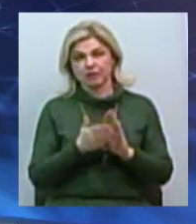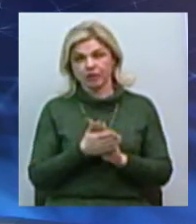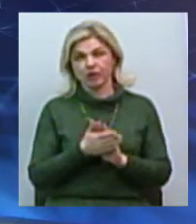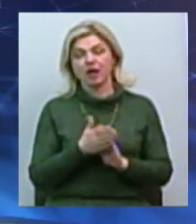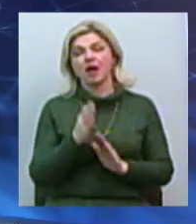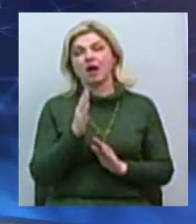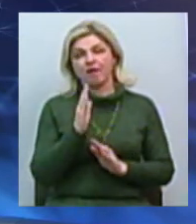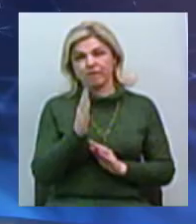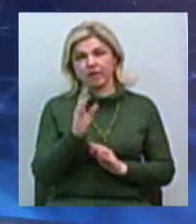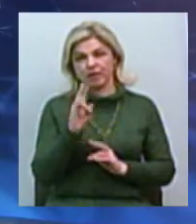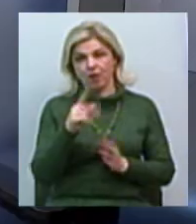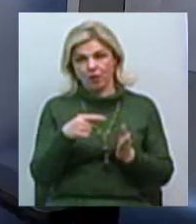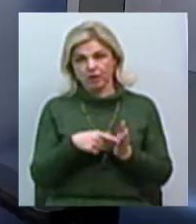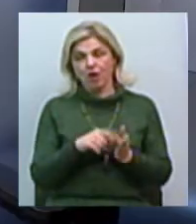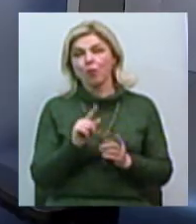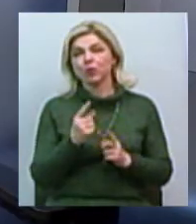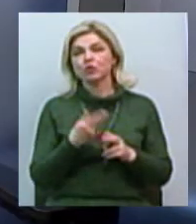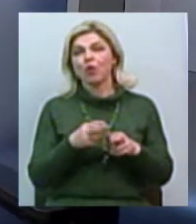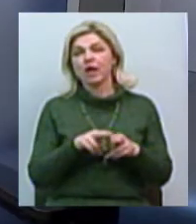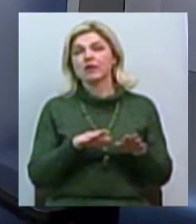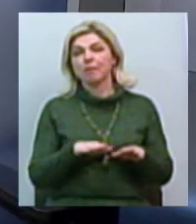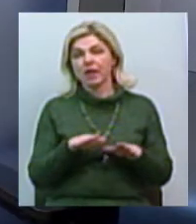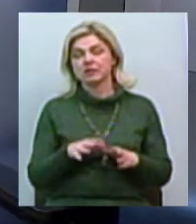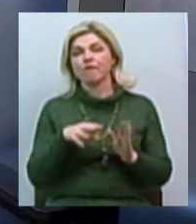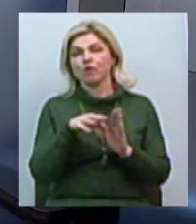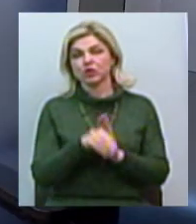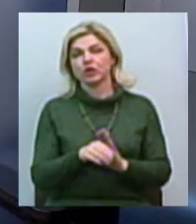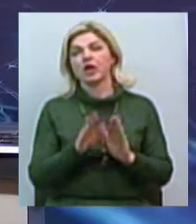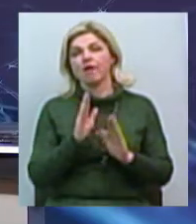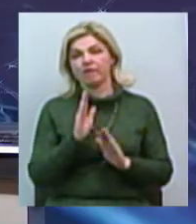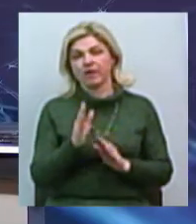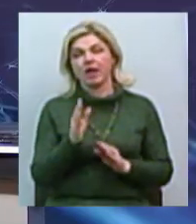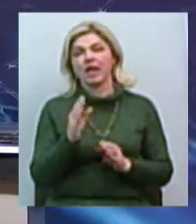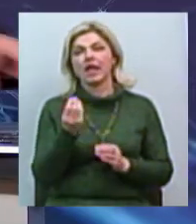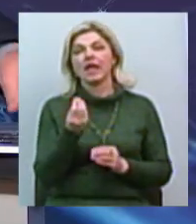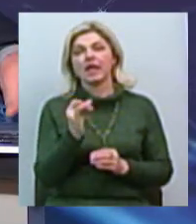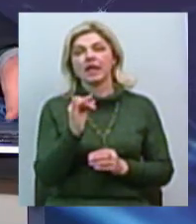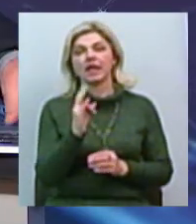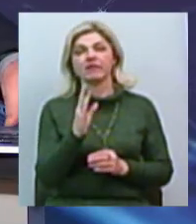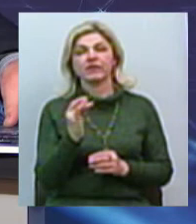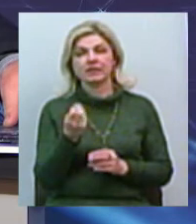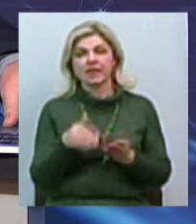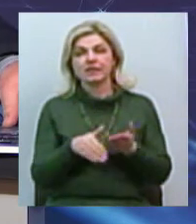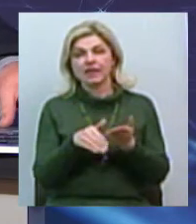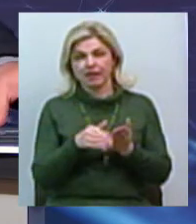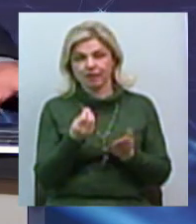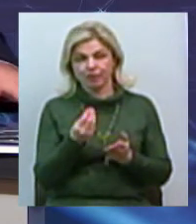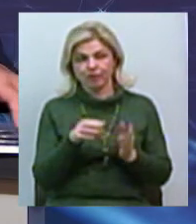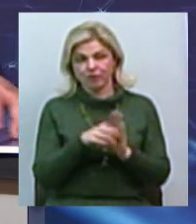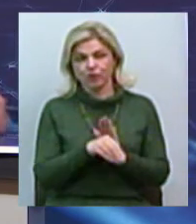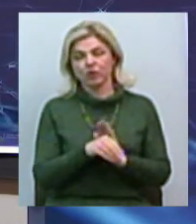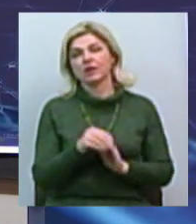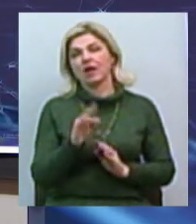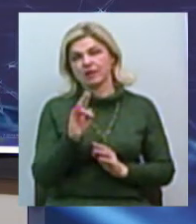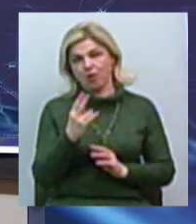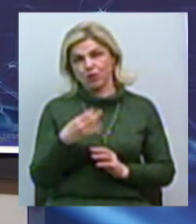інвестиційного атласу, говоримо з нашим гостем. Студій Володимир Євсєєв, директор регіонального фонду підтримки підприємництва у Миколаївській області. Вітаю. Доброго